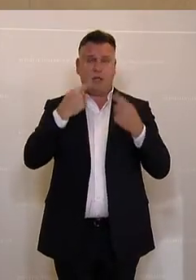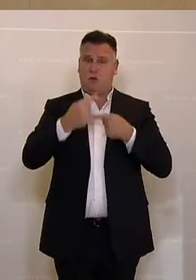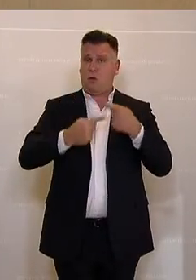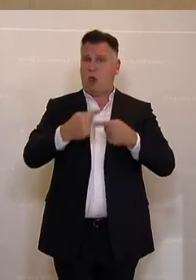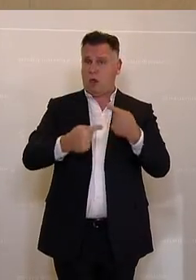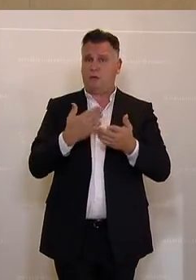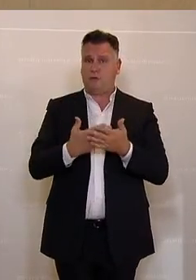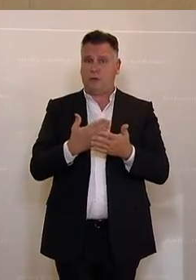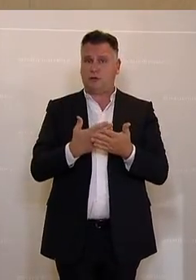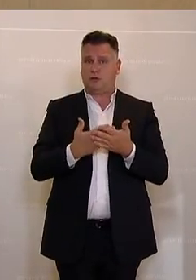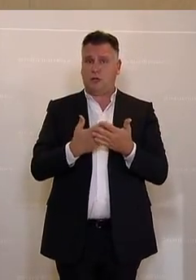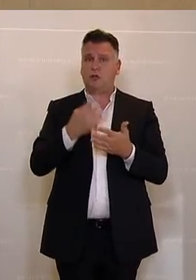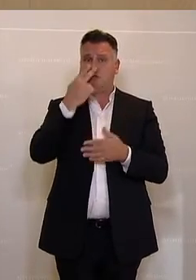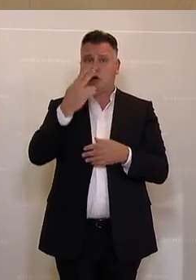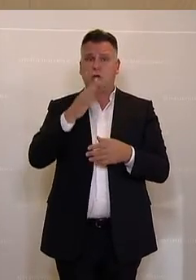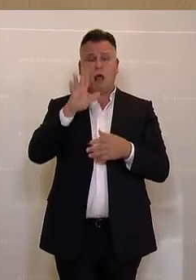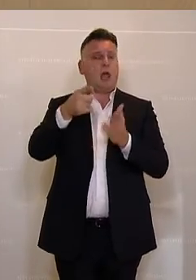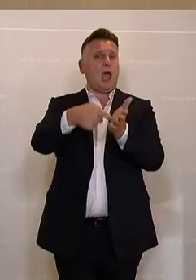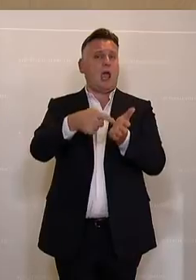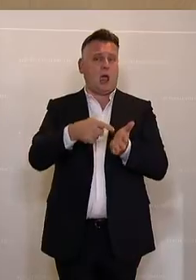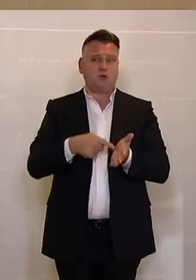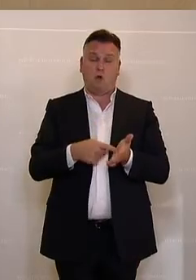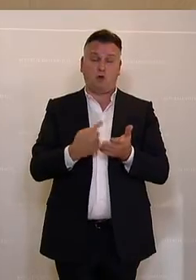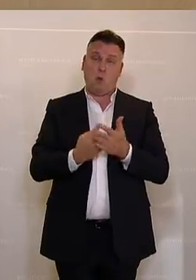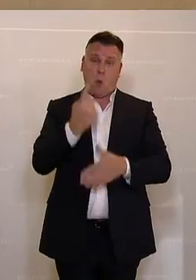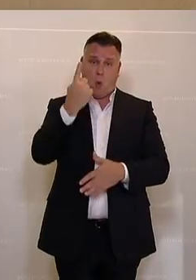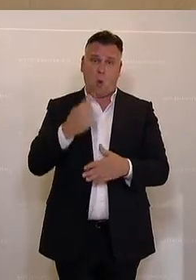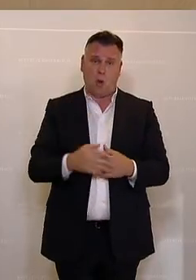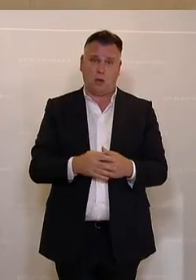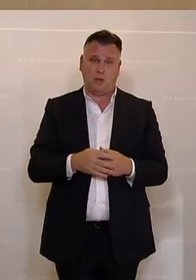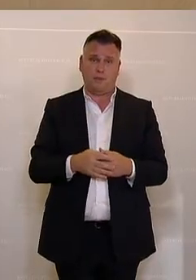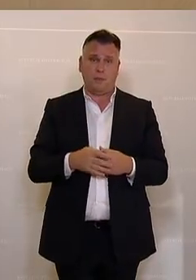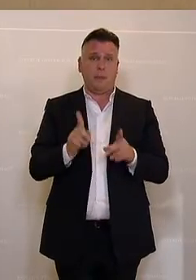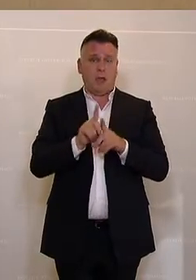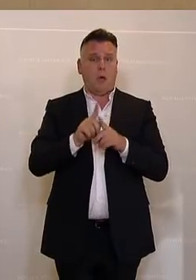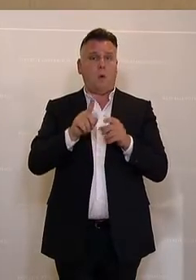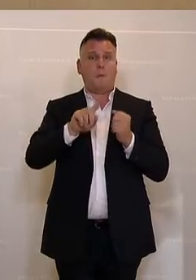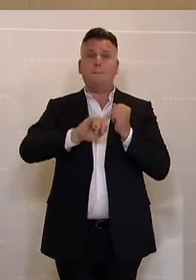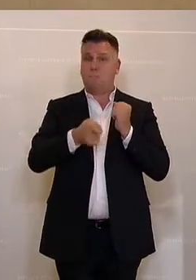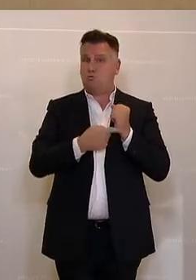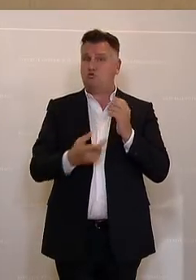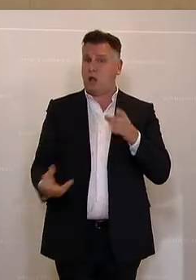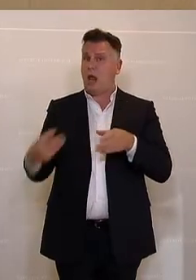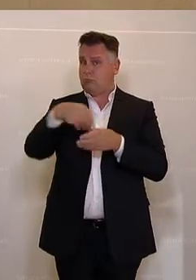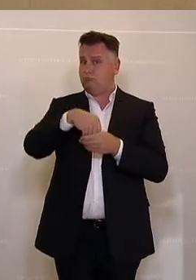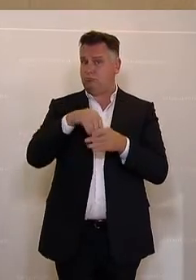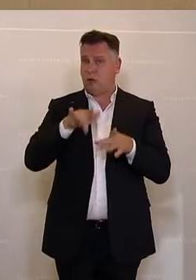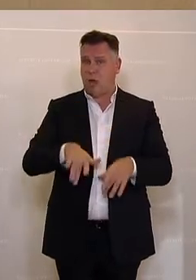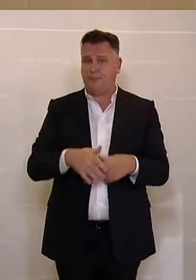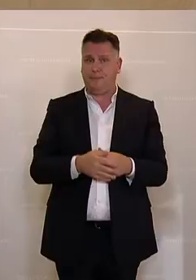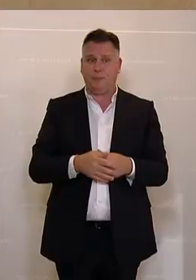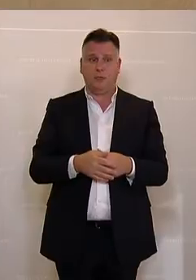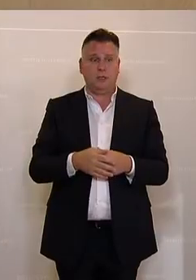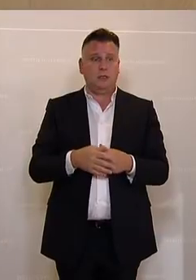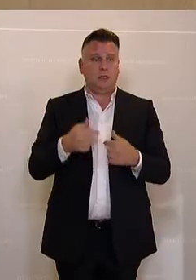Rolle. Und die Herausforderungen kennen wir alle, sind groß und wir bilden das auch im Budget entsprechend ab. Jetzt bin